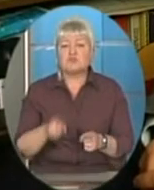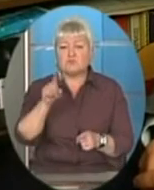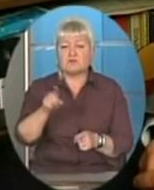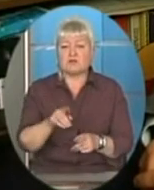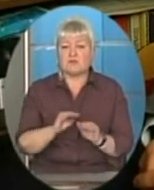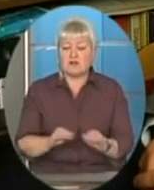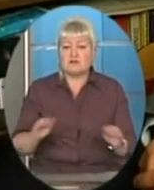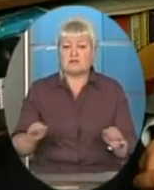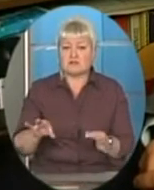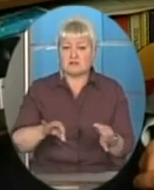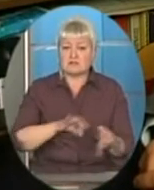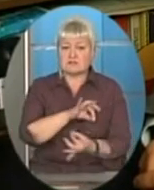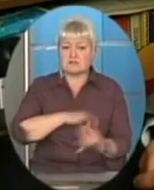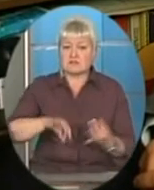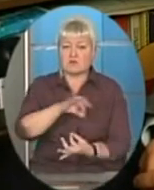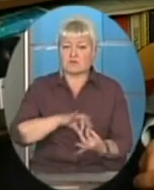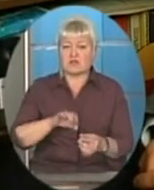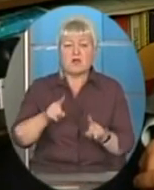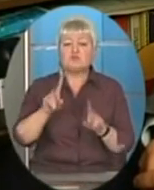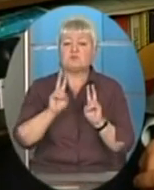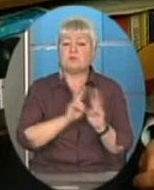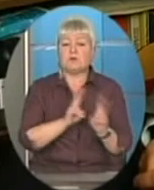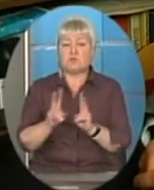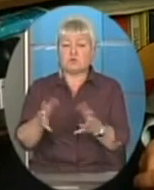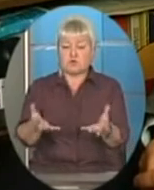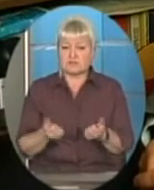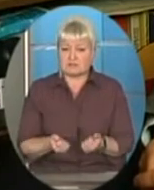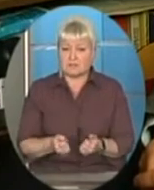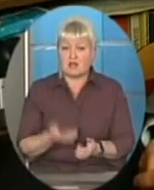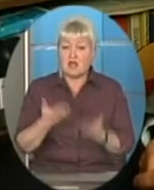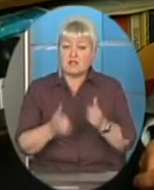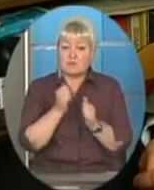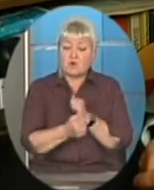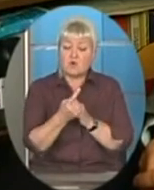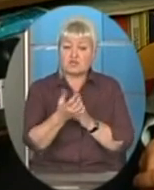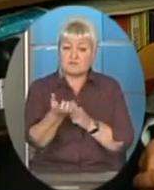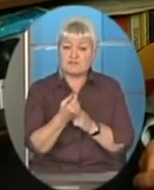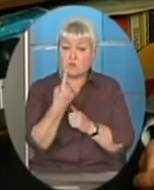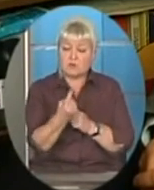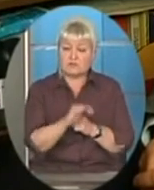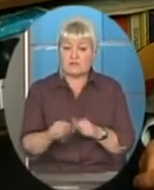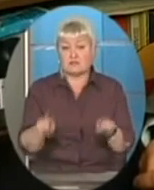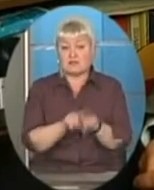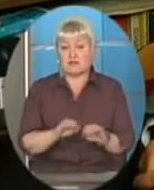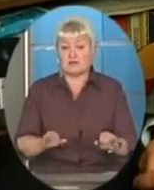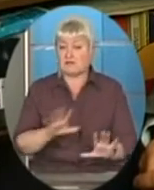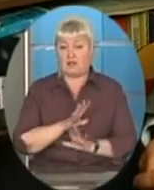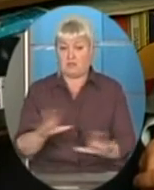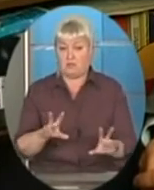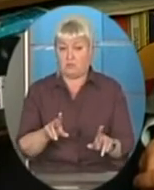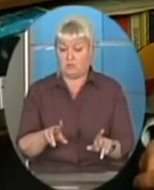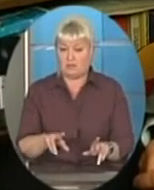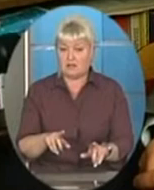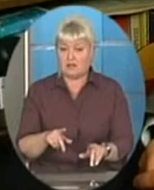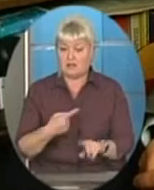Це діти-сироти. А чого їх ніхто не забере? Якби кожен взяв по одній дитинці, то б таких дітей не було. Це одне